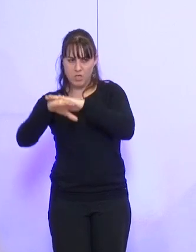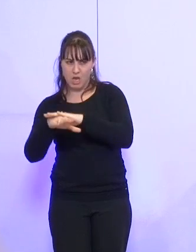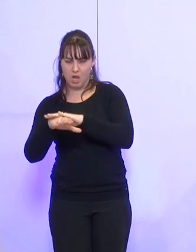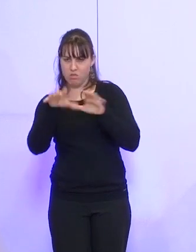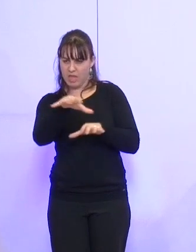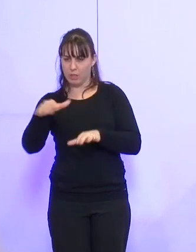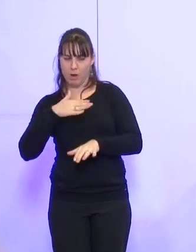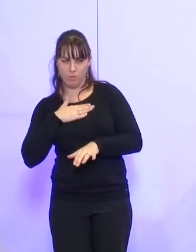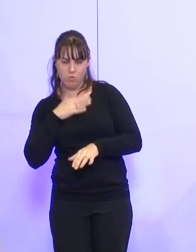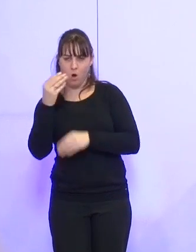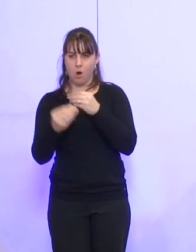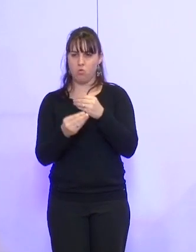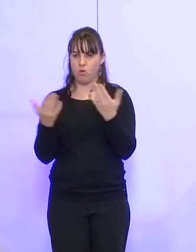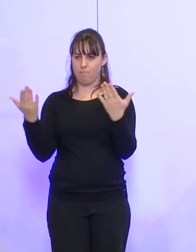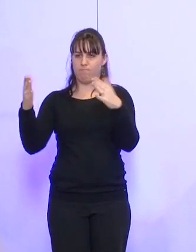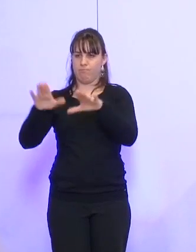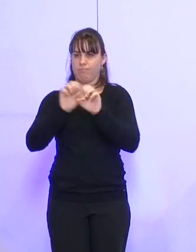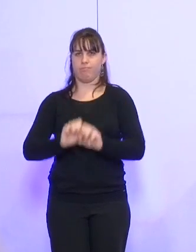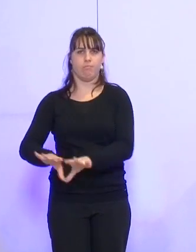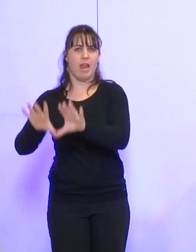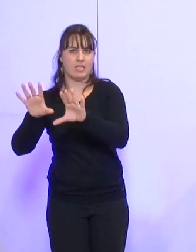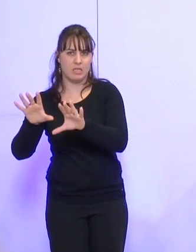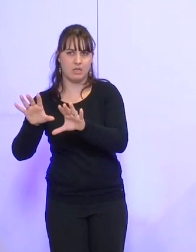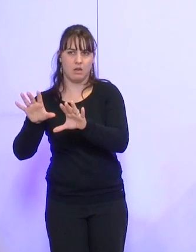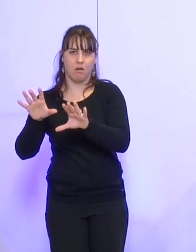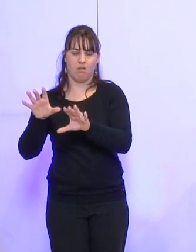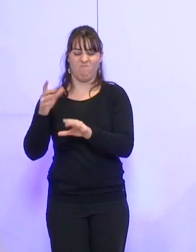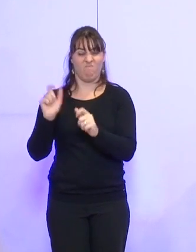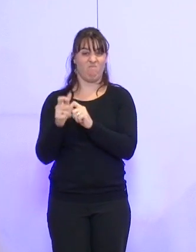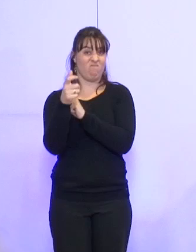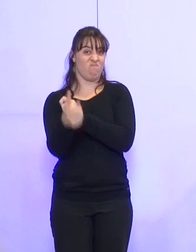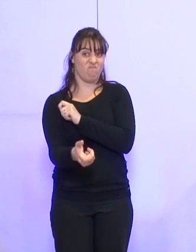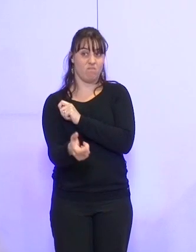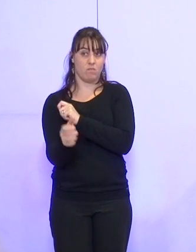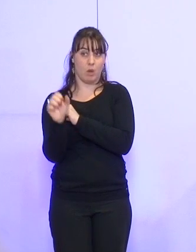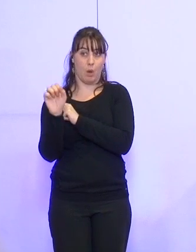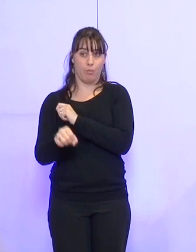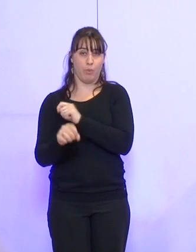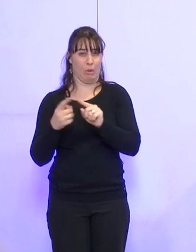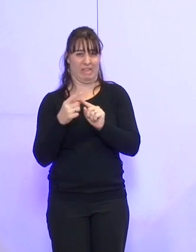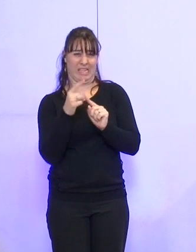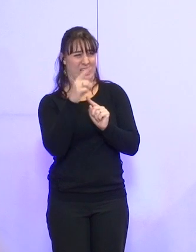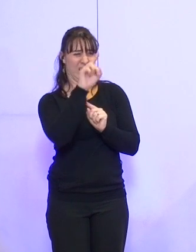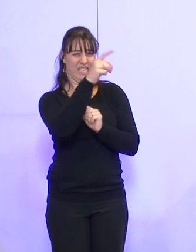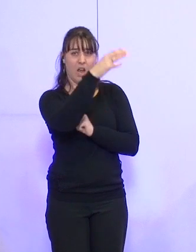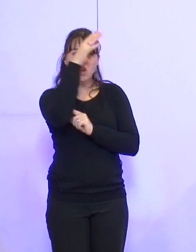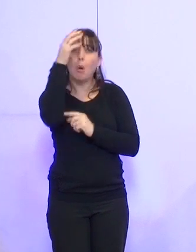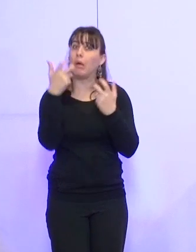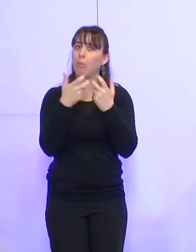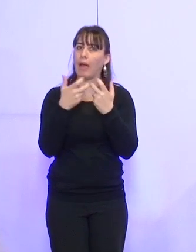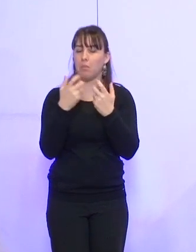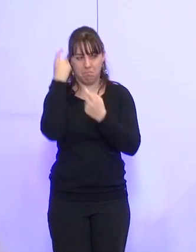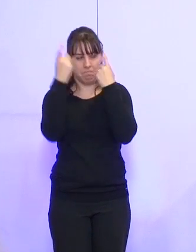où l'abandonner est, avec pour conséquence, d'aller jusqu'au abattoir de Chambéry, par exemple.